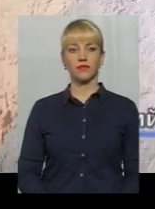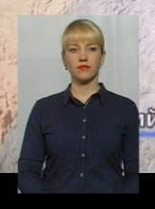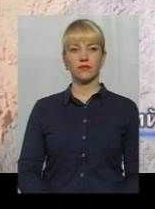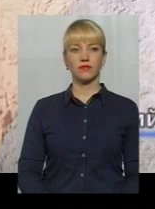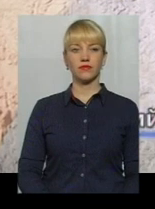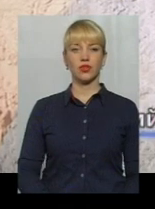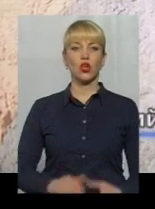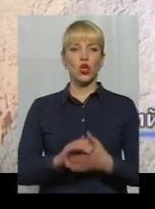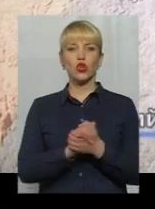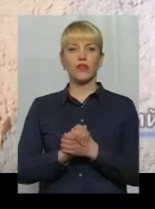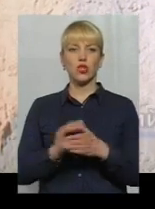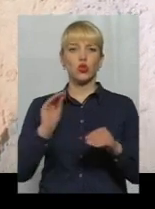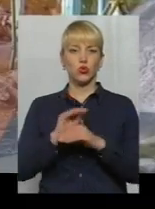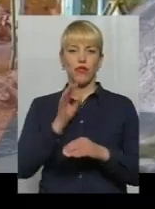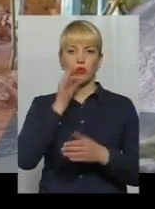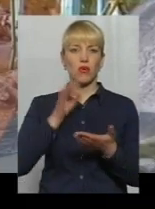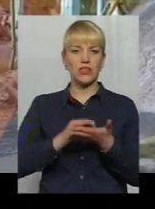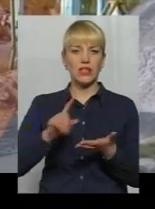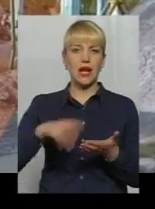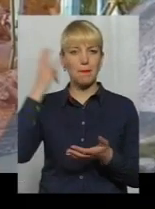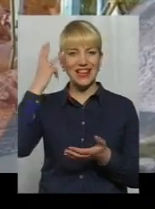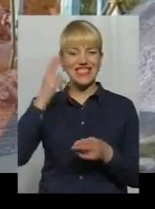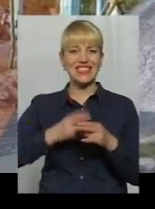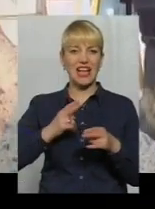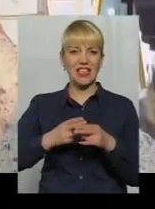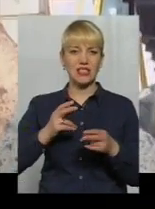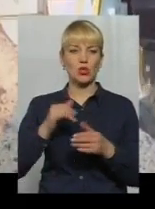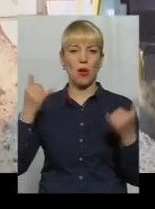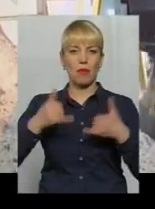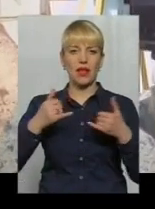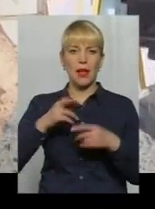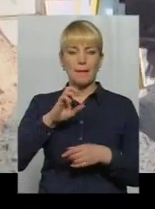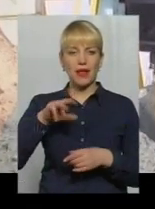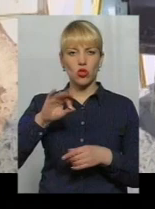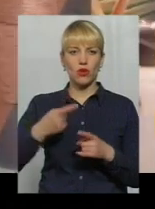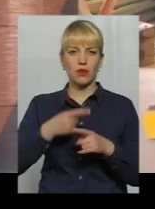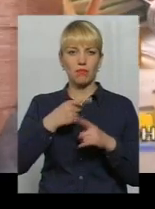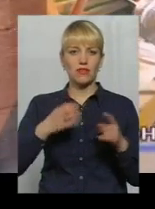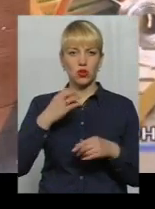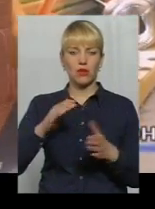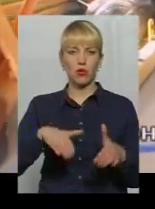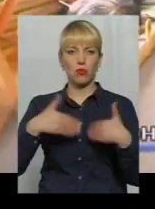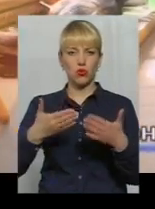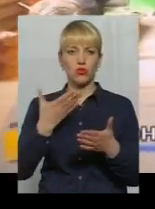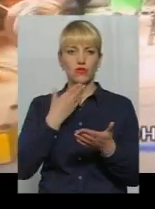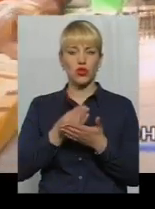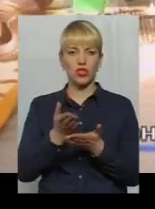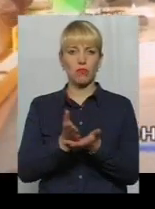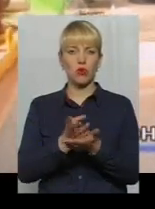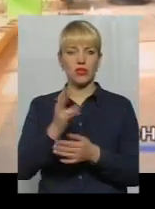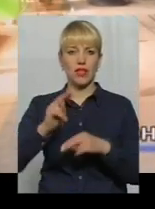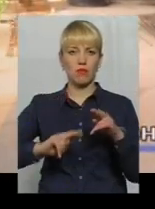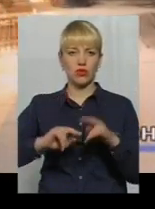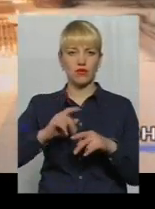Товариство з додатковою відповідальністю Хмельницьк – залізобетон. Більше півстоліття пропонує свої послуги на ринку будівництва.